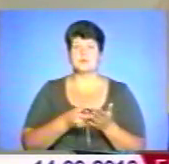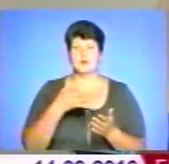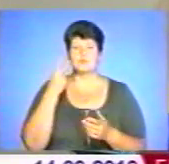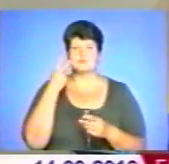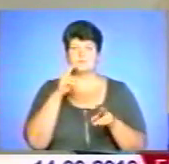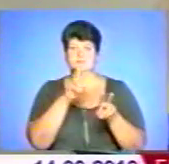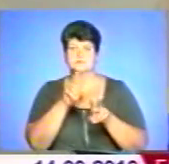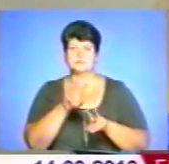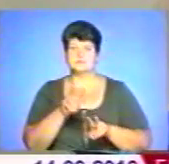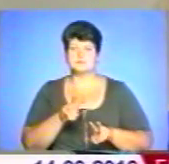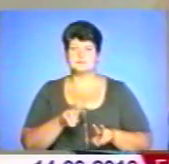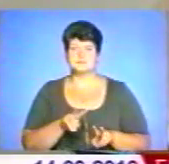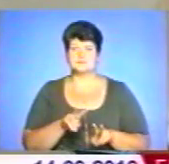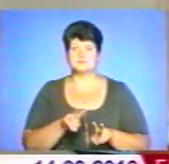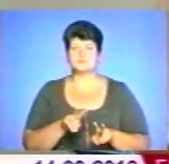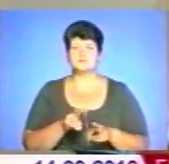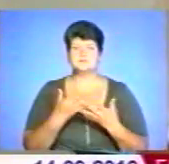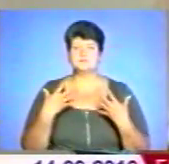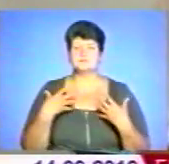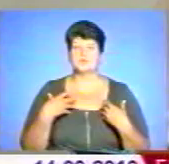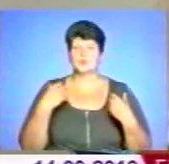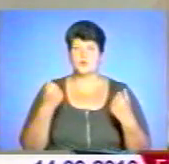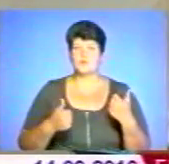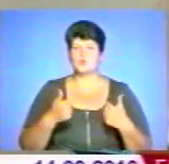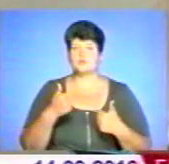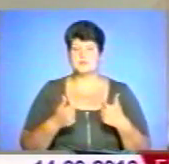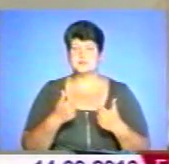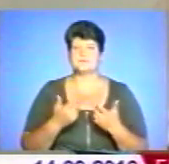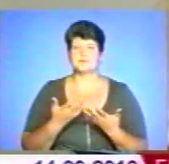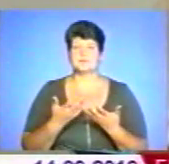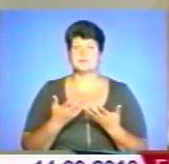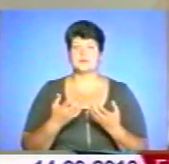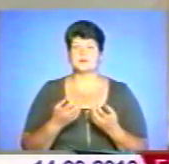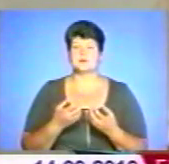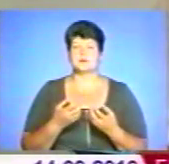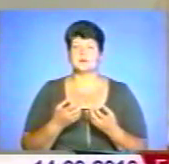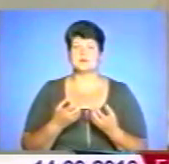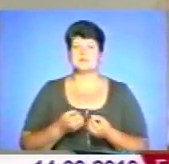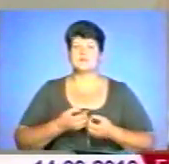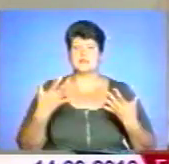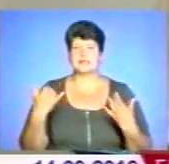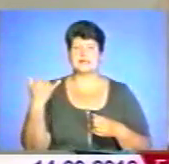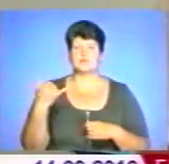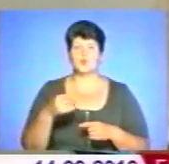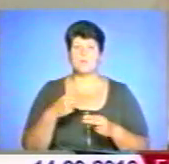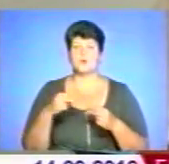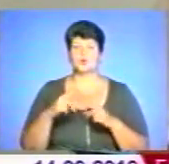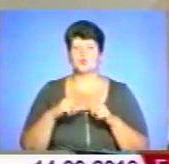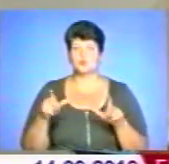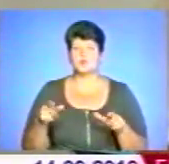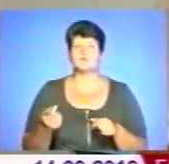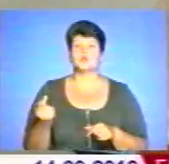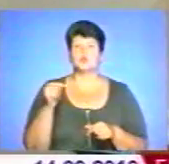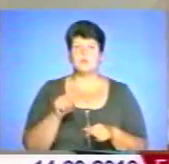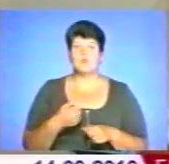відслідковуємо здорову конкуренцію на ринку світлих нафтопродуктів. Тому